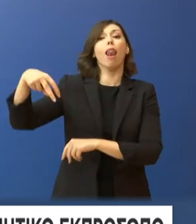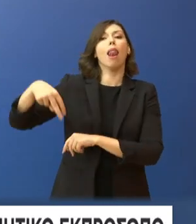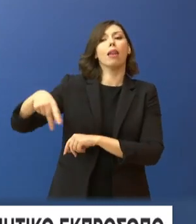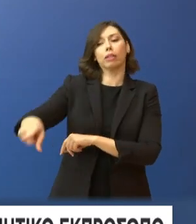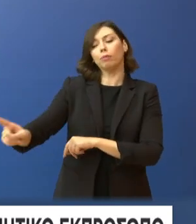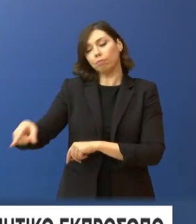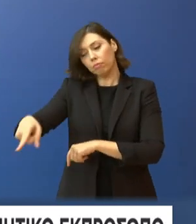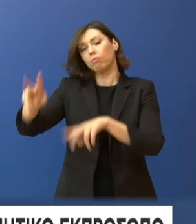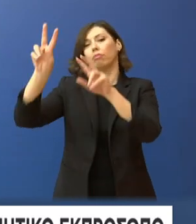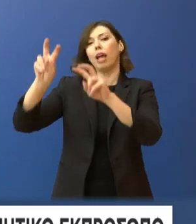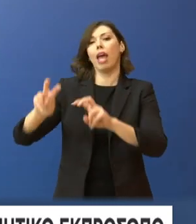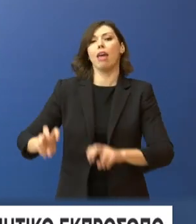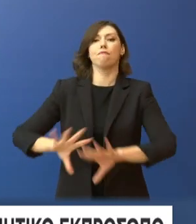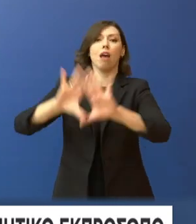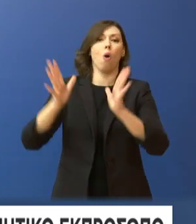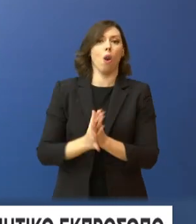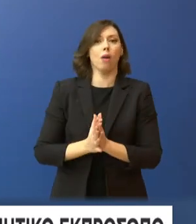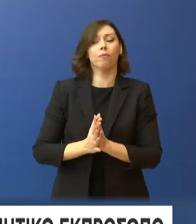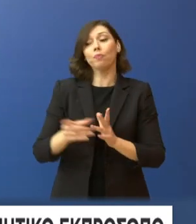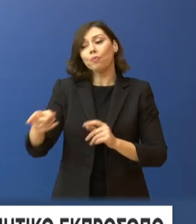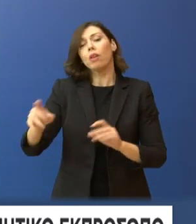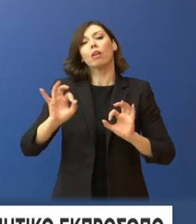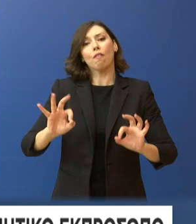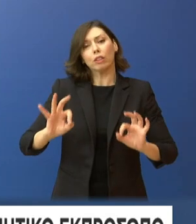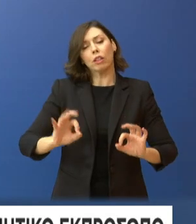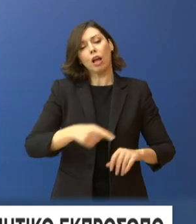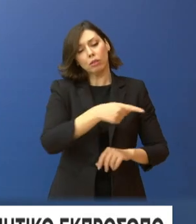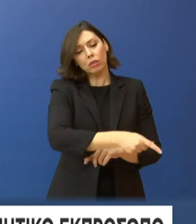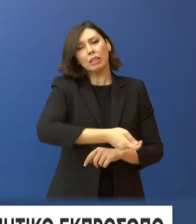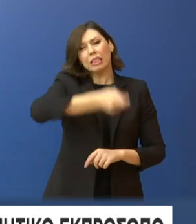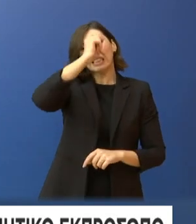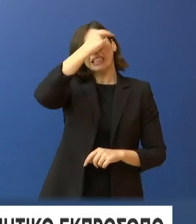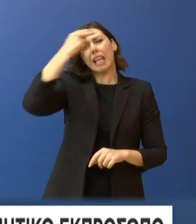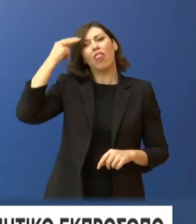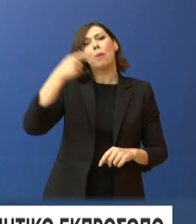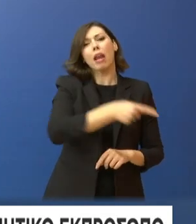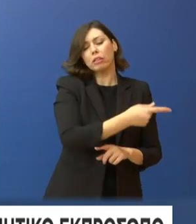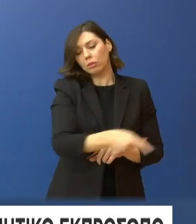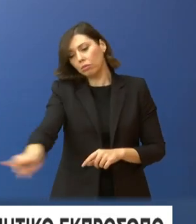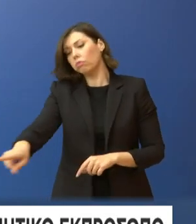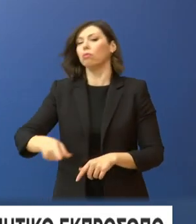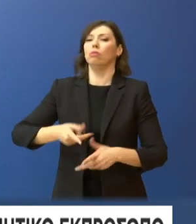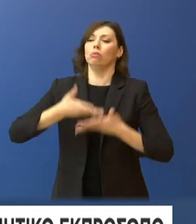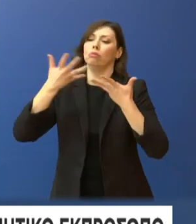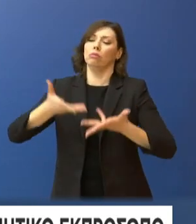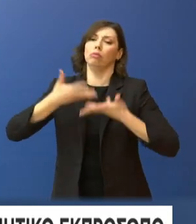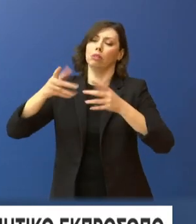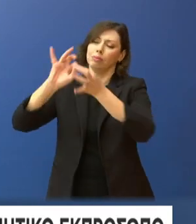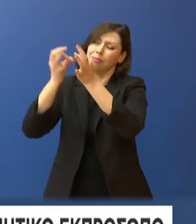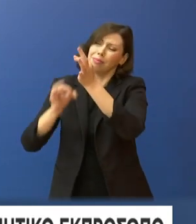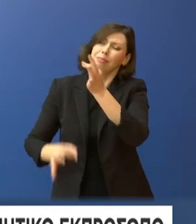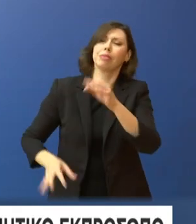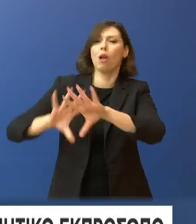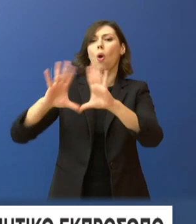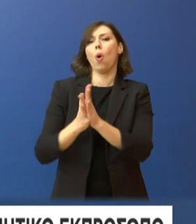συνελήφθη στο πλαίσιο της προανάκρισης που διενεργείται ο σταθμάρχης Λάρισσας. Πέραν όμως από την επιβεβλημένη διελεύκανση των